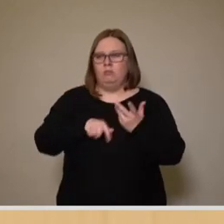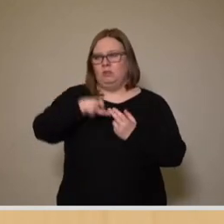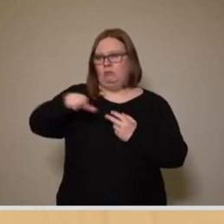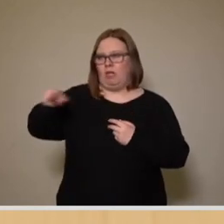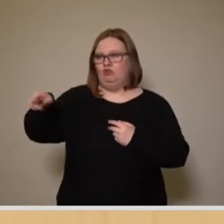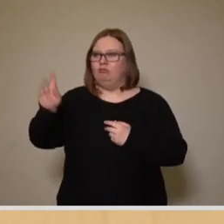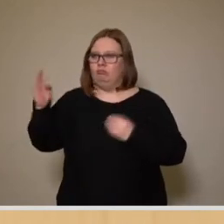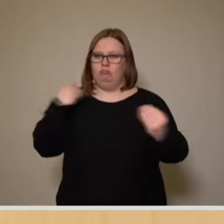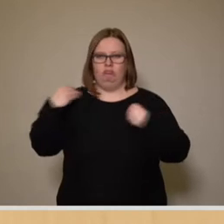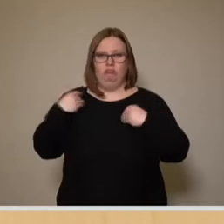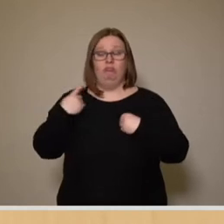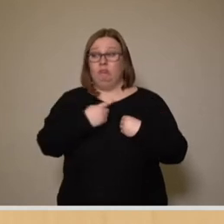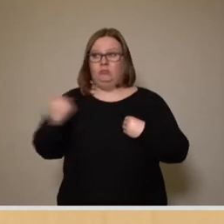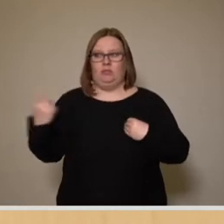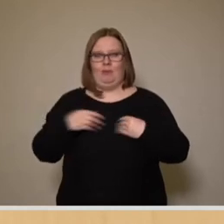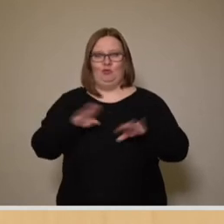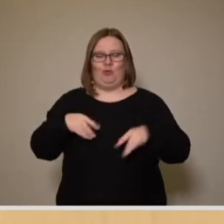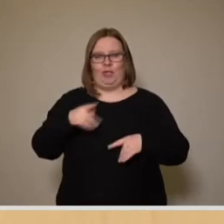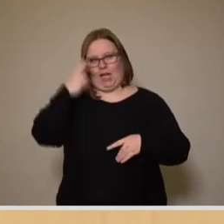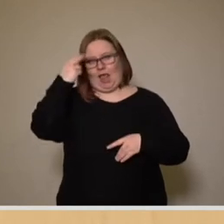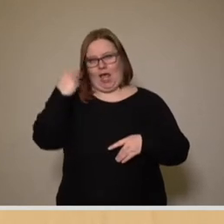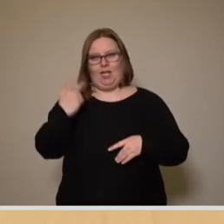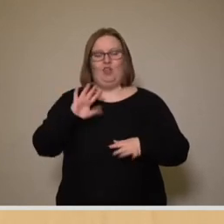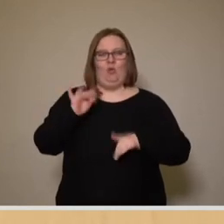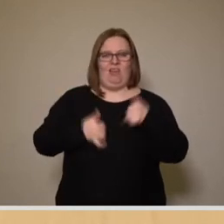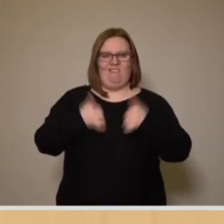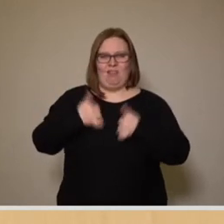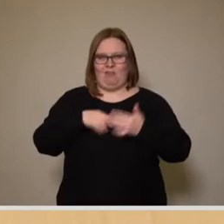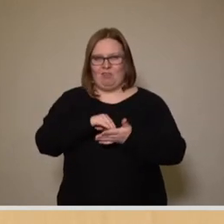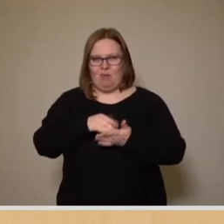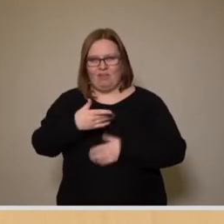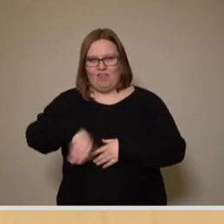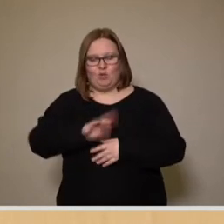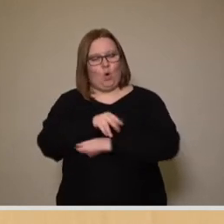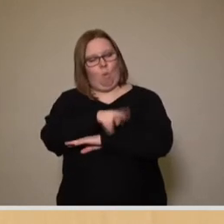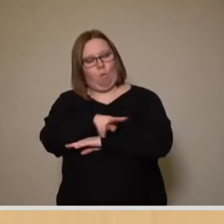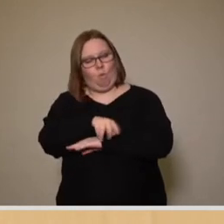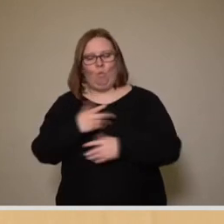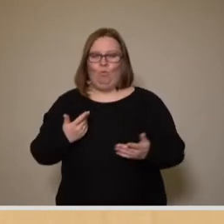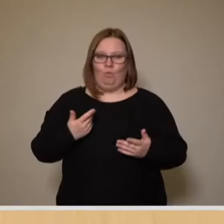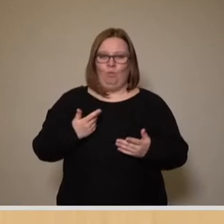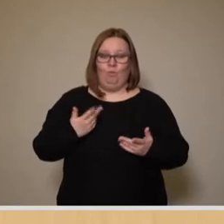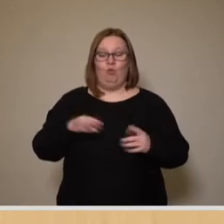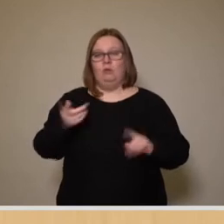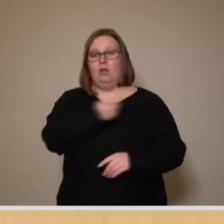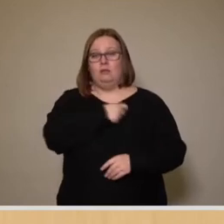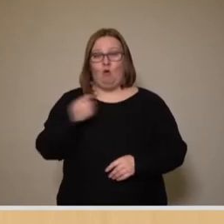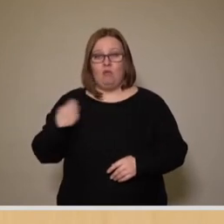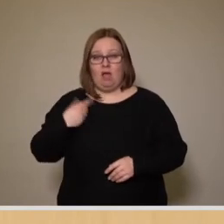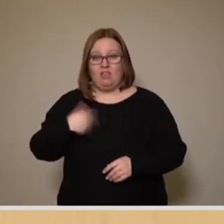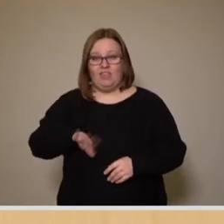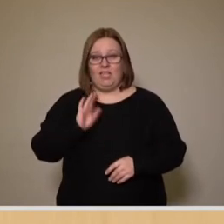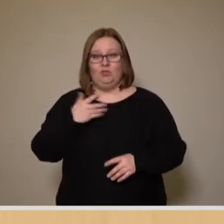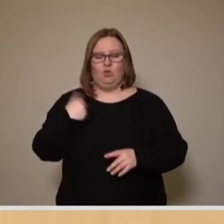die hier schwimmen lernten, selbstverständlich, die an Wettkämpfen teilnahmen oder zuschauten, in der Sauna waren oder mit